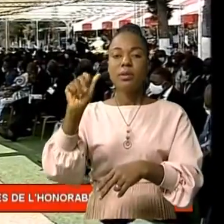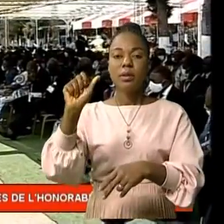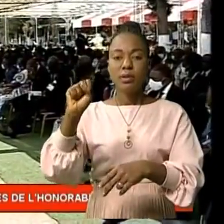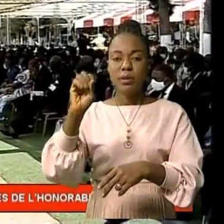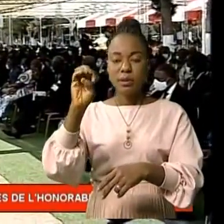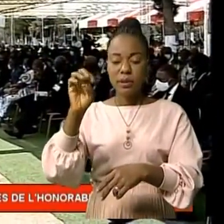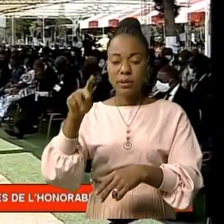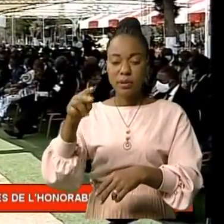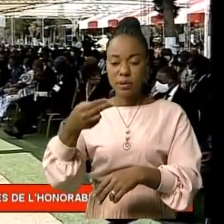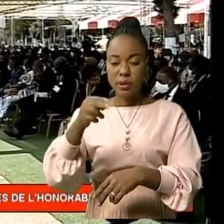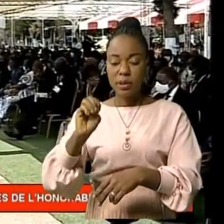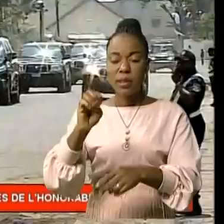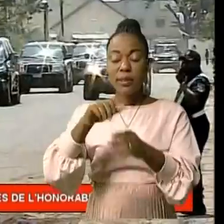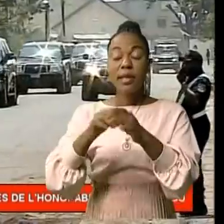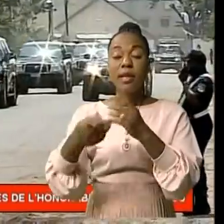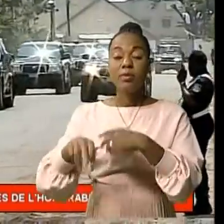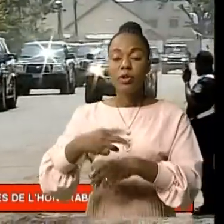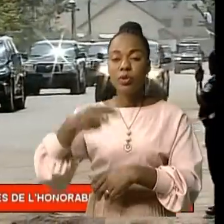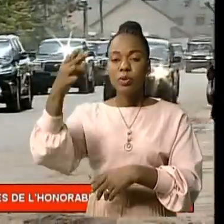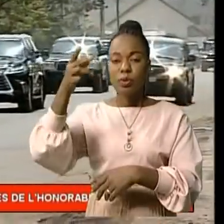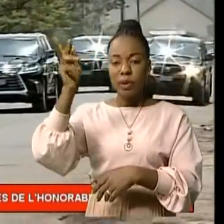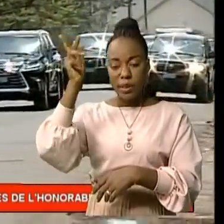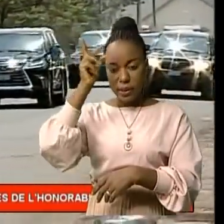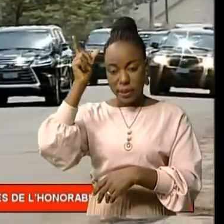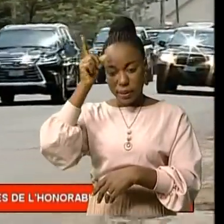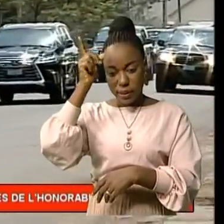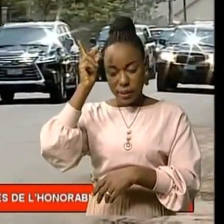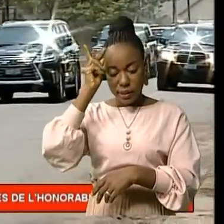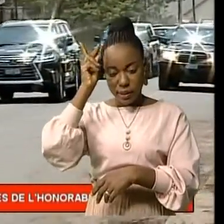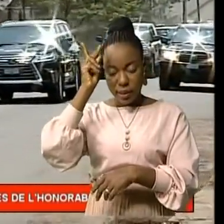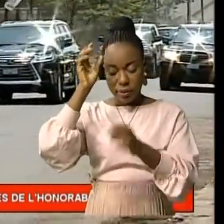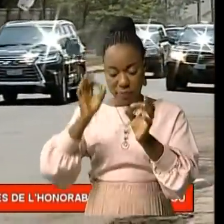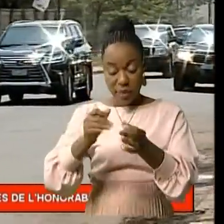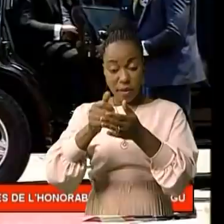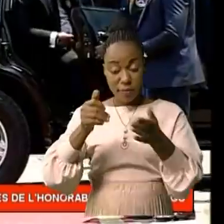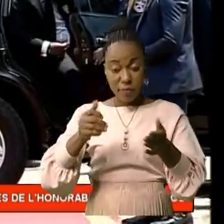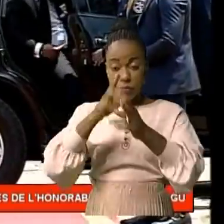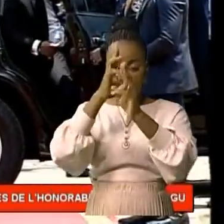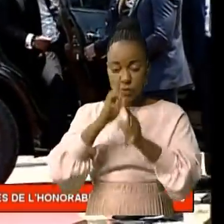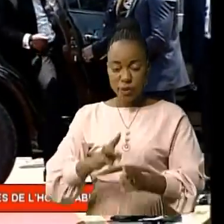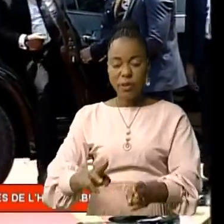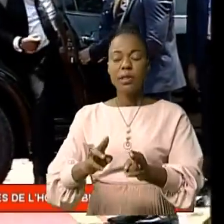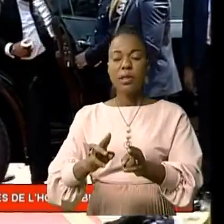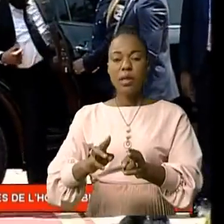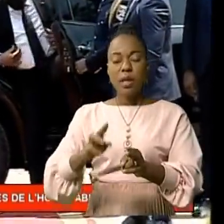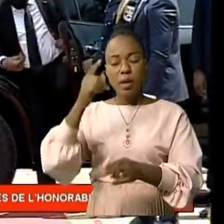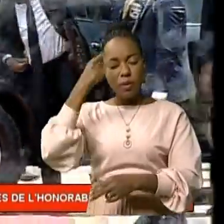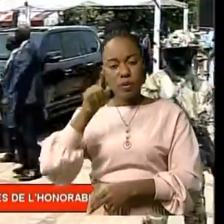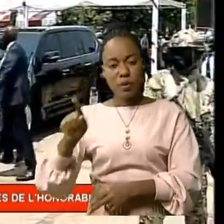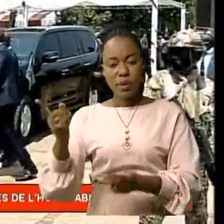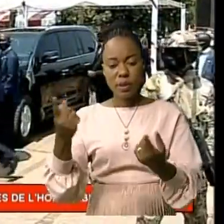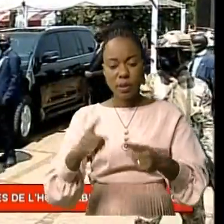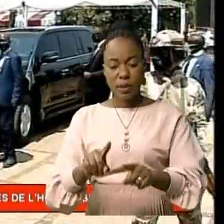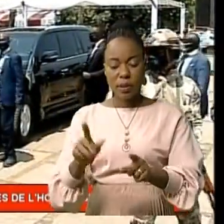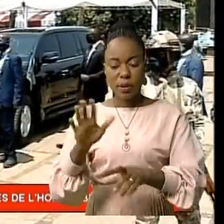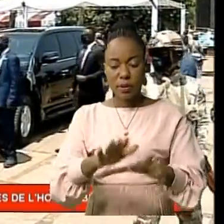du Okatanga, dans l'intimité familiale. Mais bien avant, il a reçu les honneurs dignes de son rang lors des